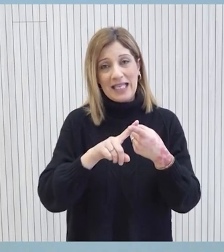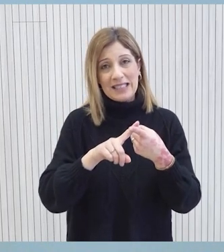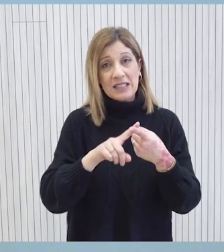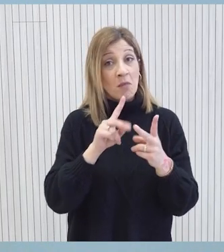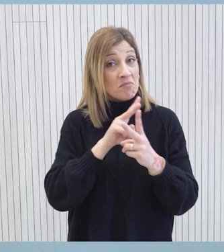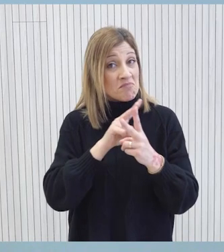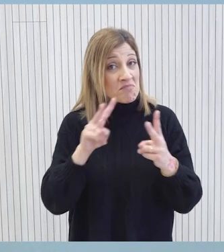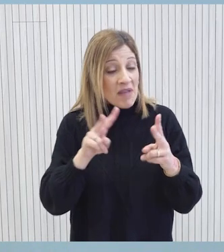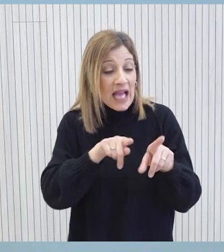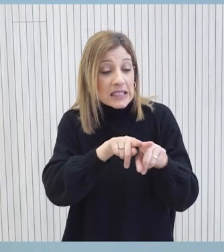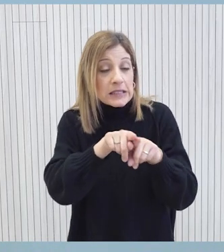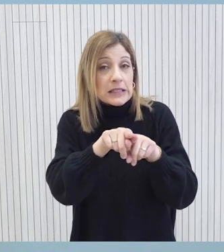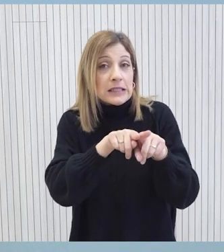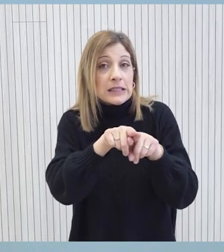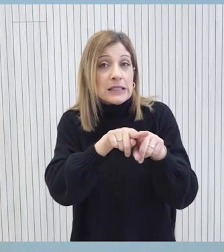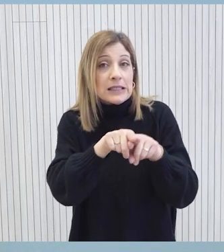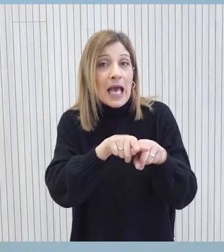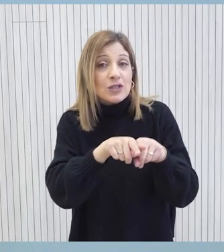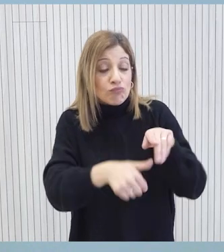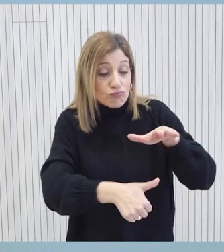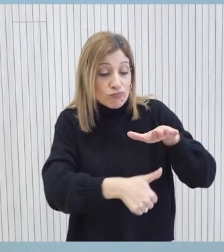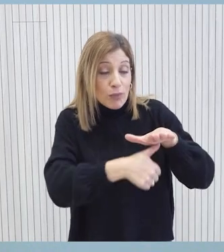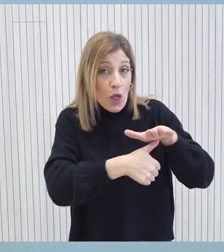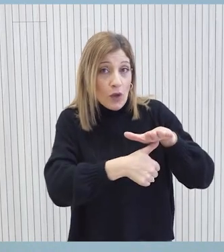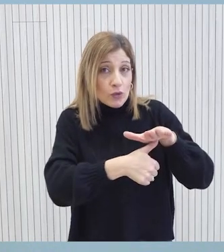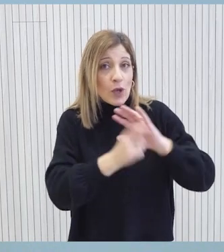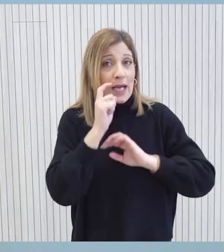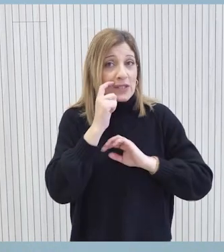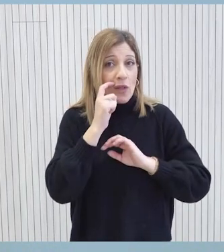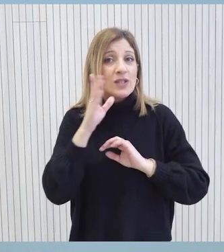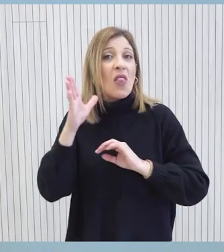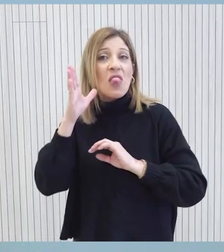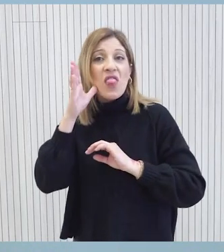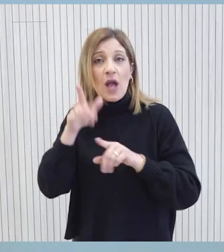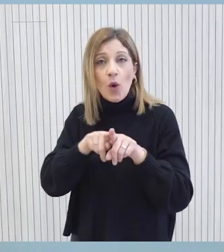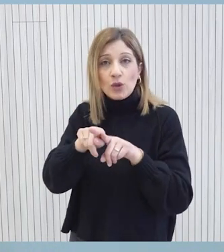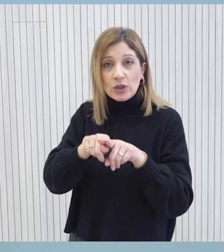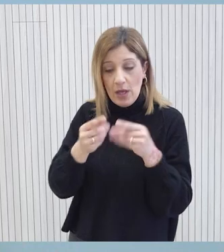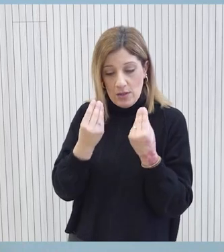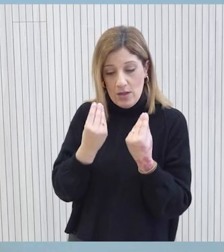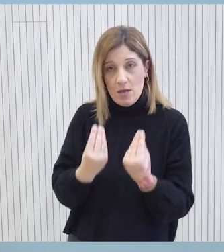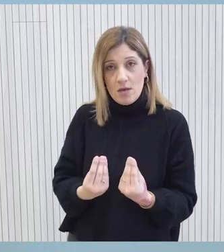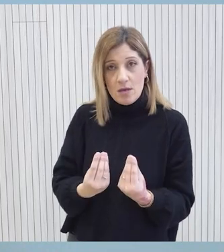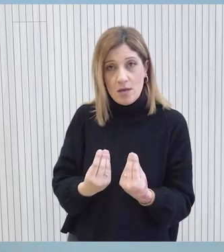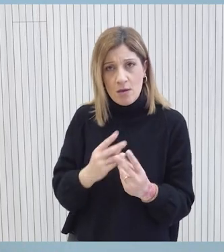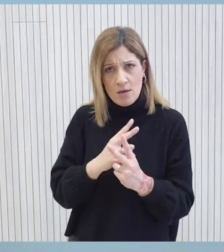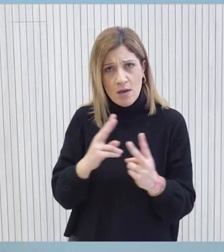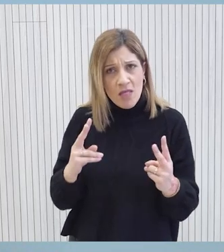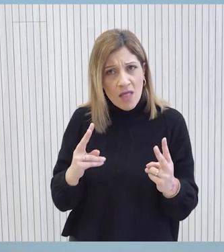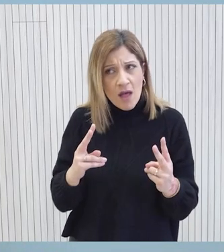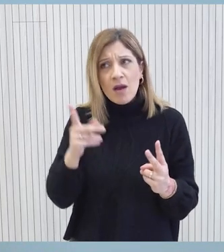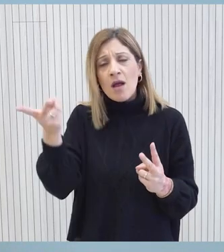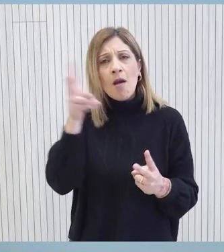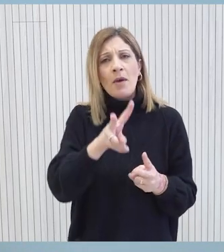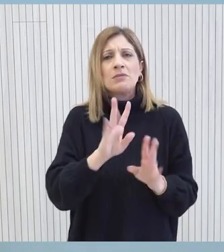με πρόεδρου της Δημοκρατίας και κομμάτων. Οι σχέσεις δεν ήταν ποτέ εφελώδες για να ξεκαθαρίζονται. πάντοτε